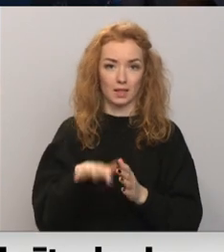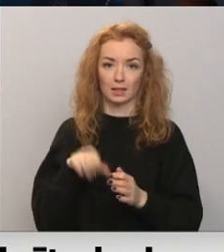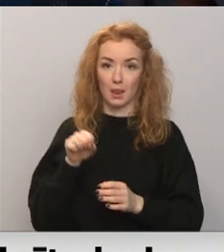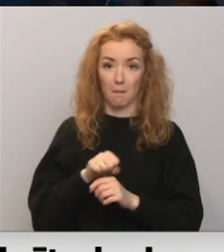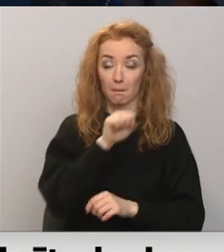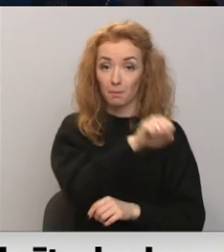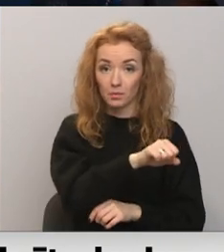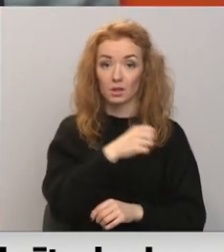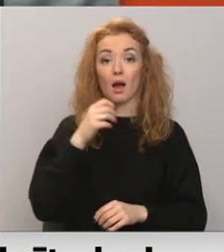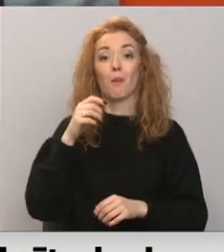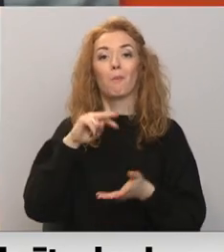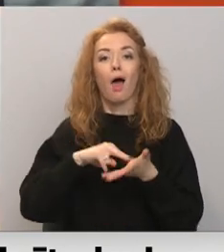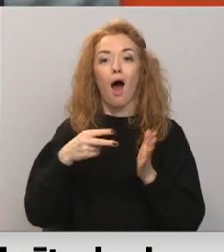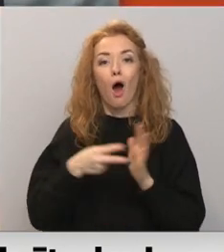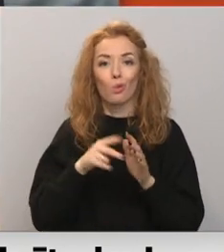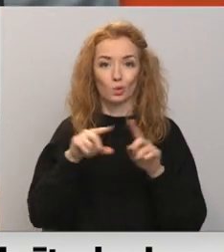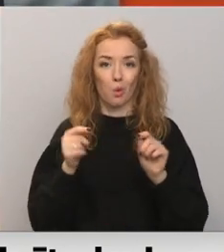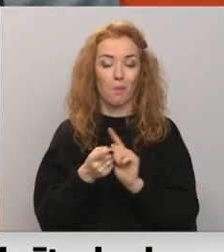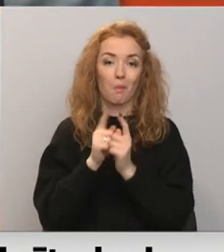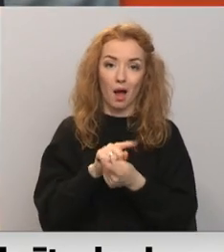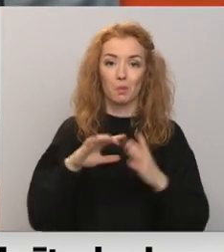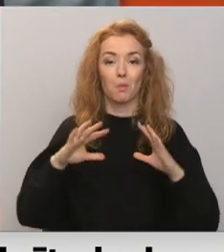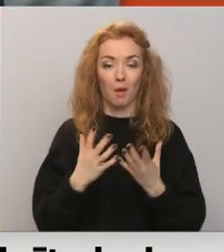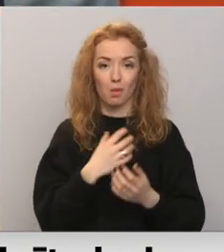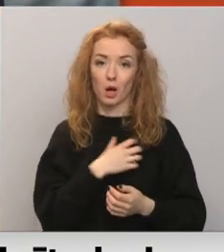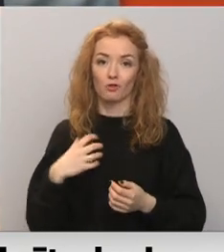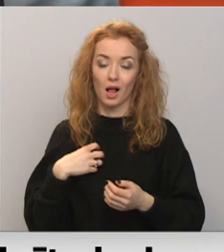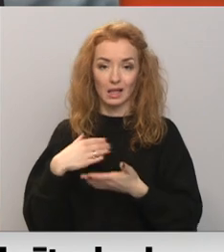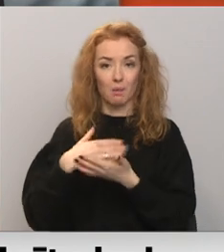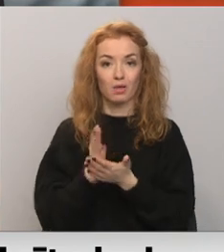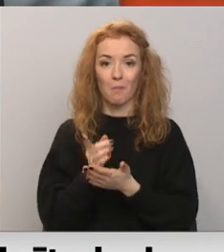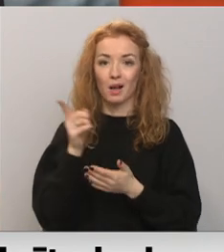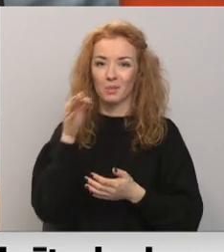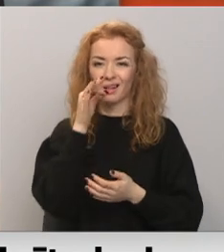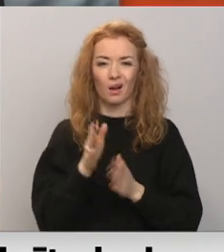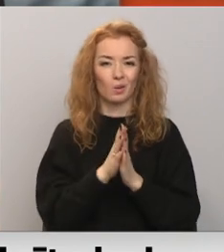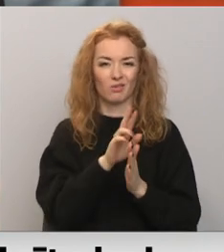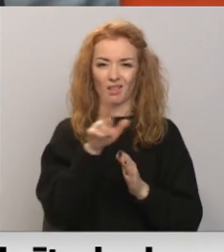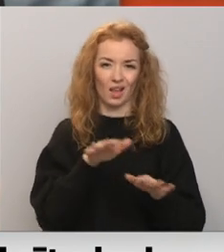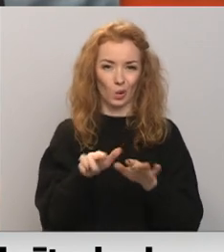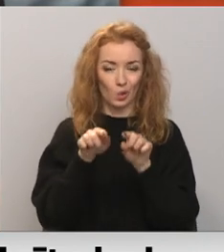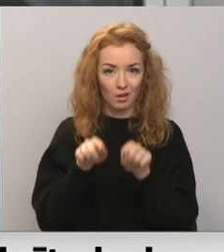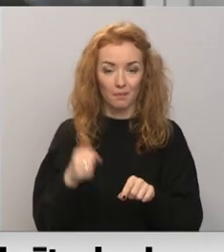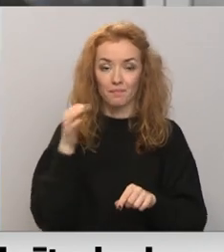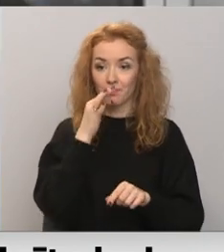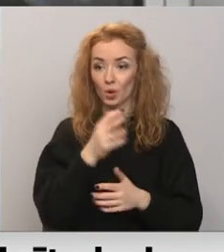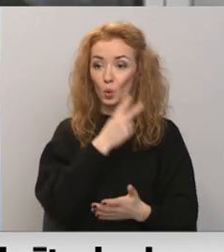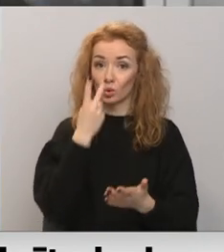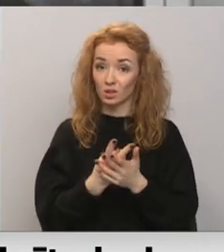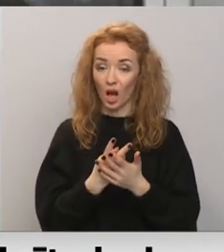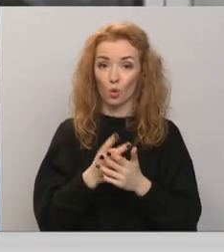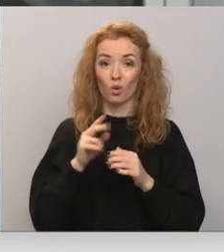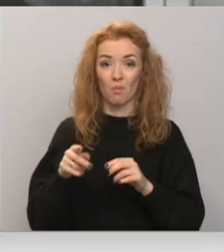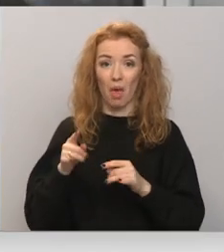Iespējas skolu mainīt ir, bet to darīt atbildīgais pašvaldības departaments neiesaka. Es uzskatu, ka šāda